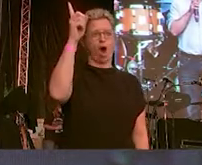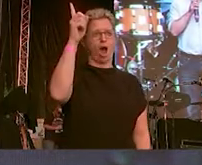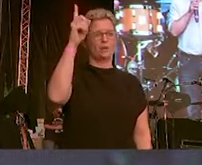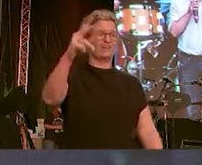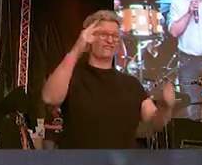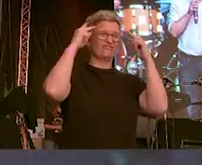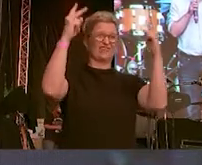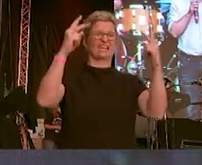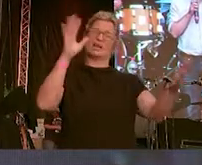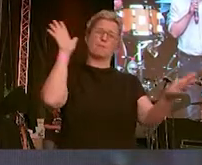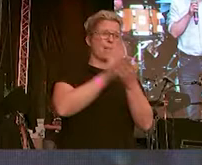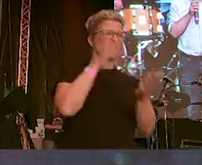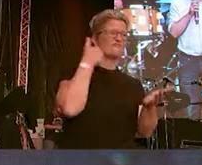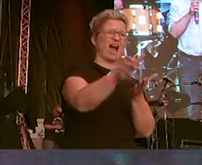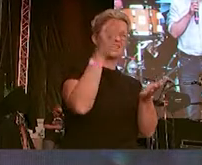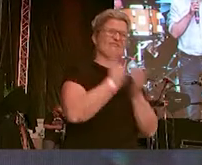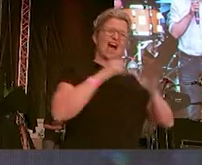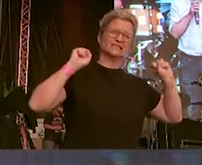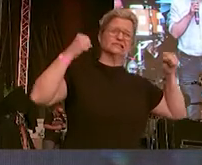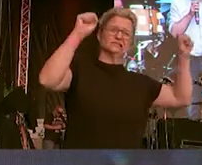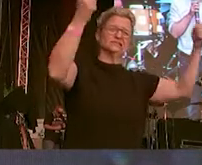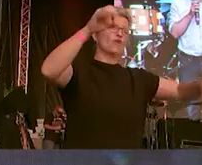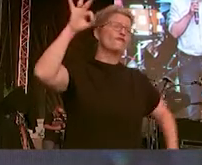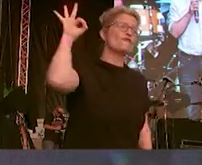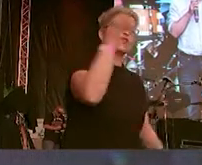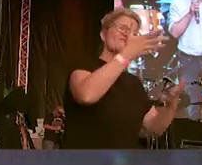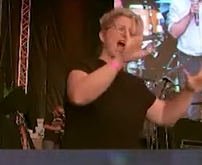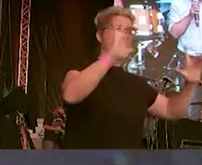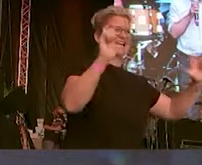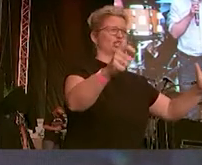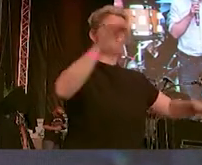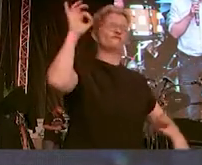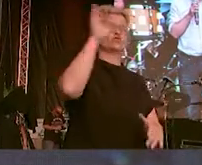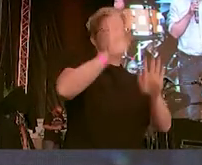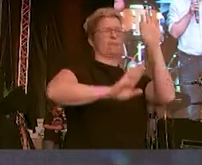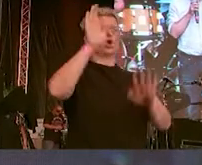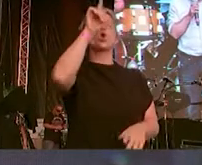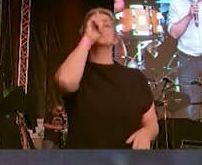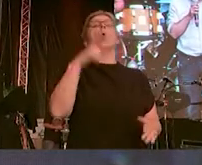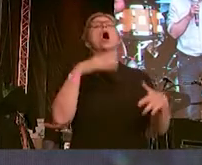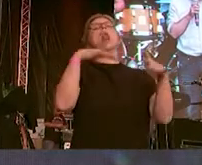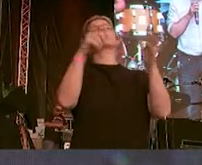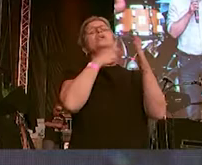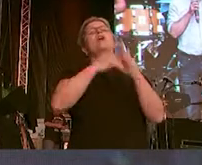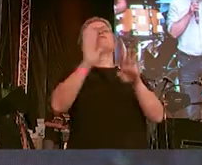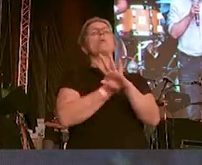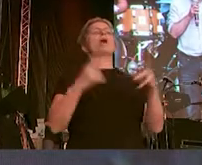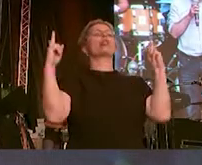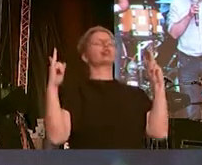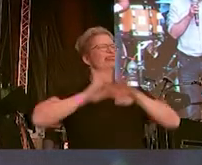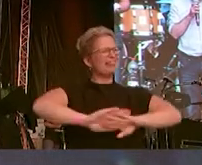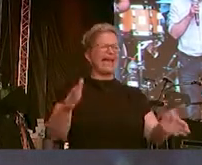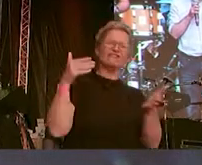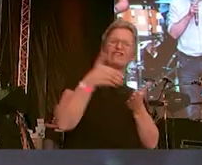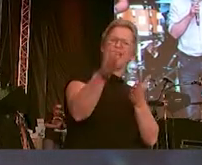bleibt bitte aktiv für eine freie Gesellschaft, für die Demokratie, auch nach den Landtagswahlen. Mischt euch ein, greift